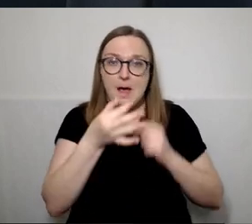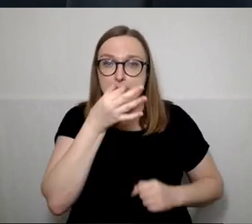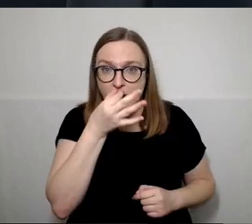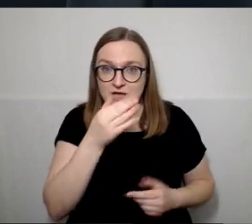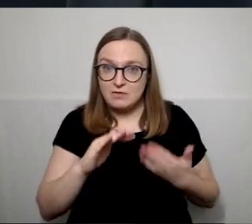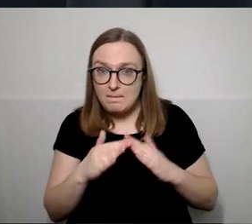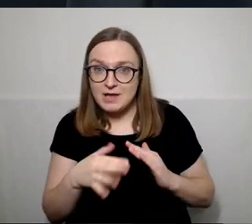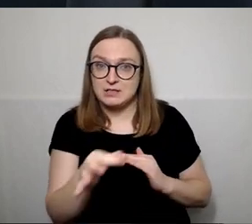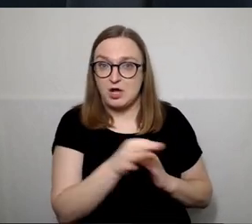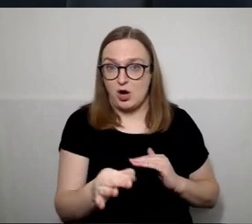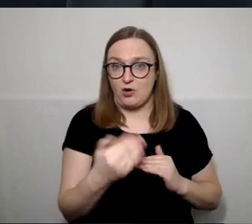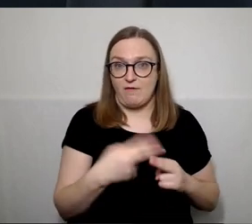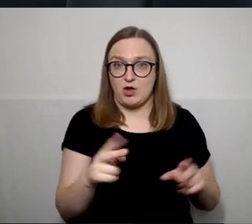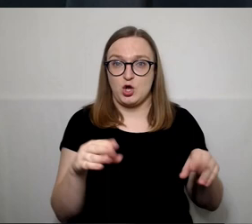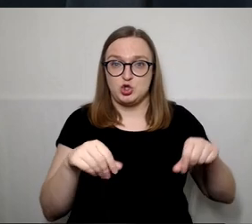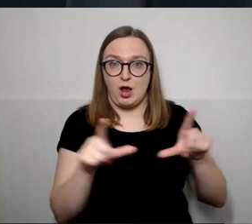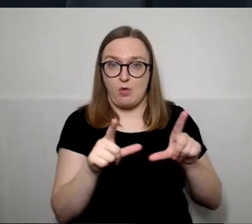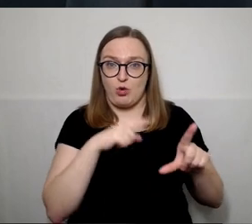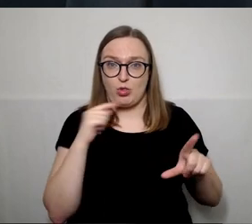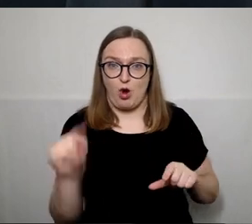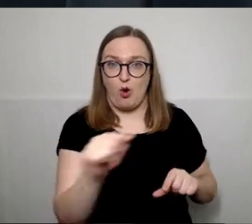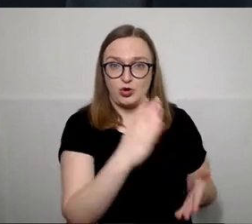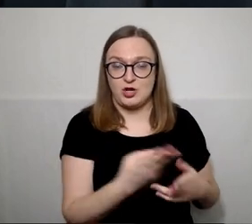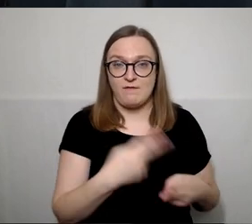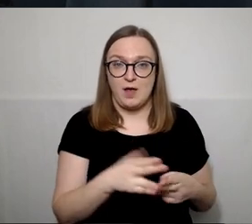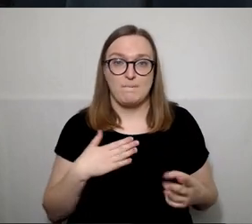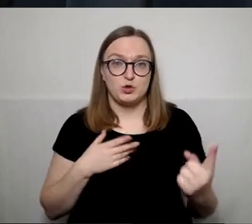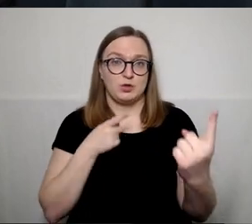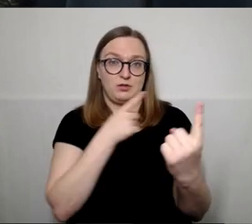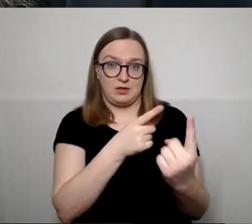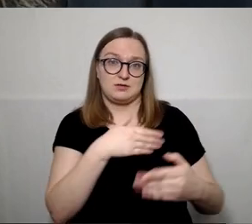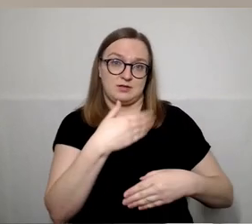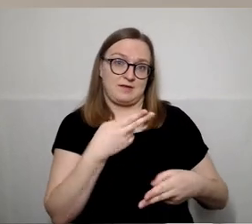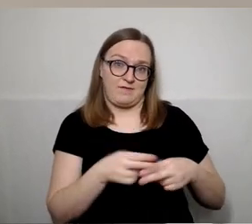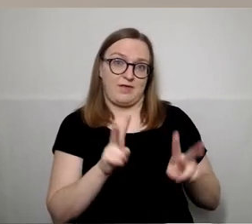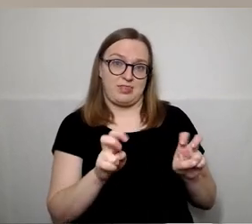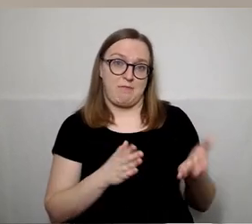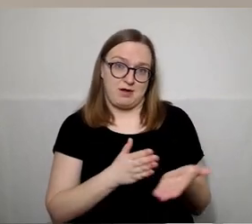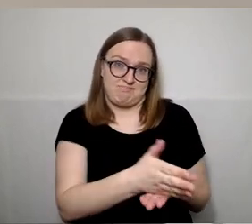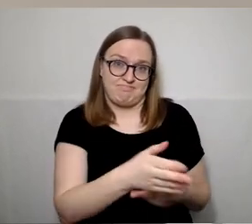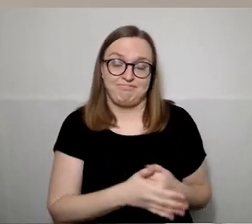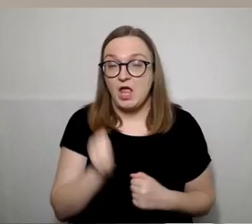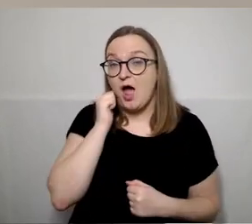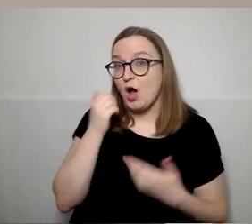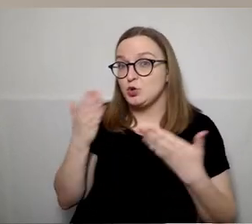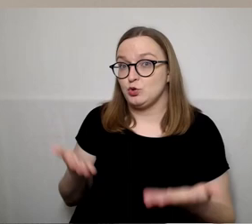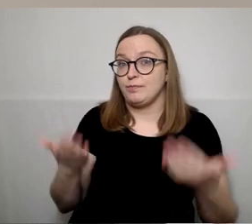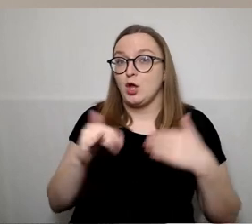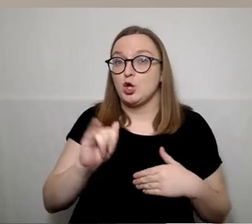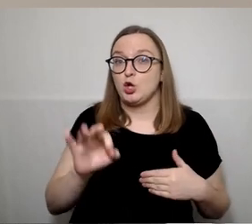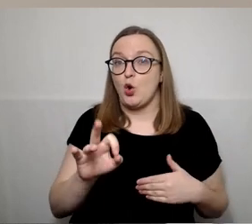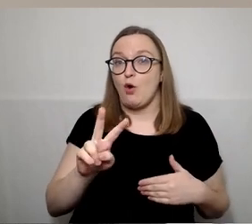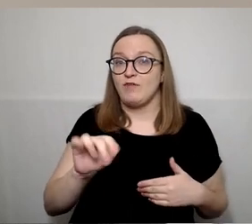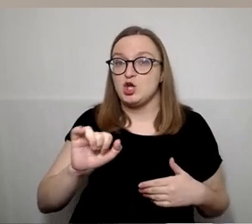yra žemdirbių kraštas. Todėl mūsų tikslas eiti toliau taip. Ačiū. Pane Jovišinė, prašau.